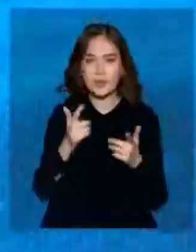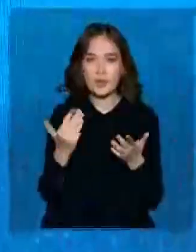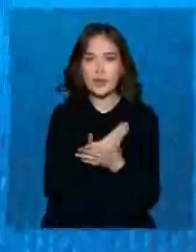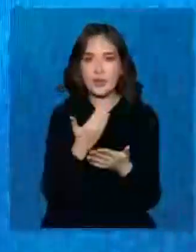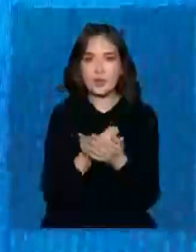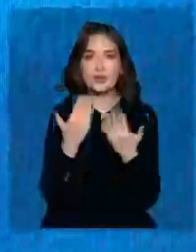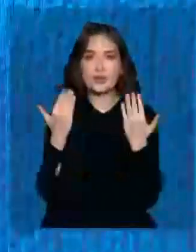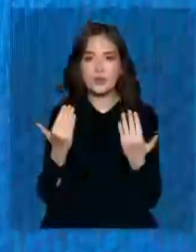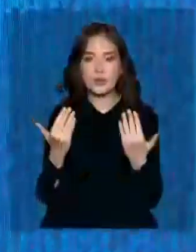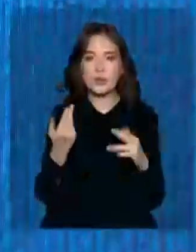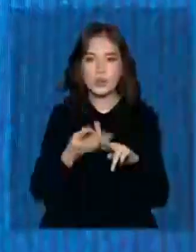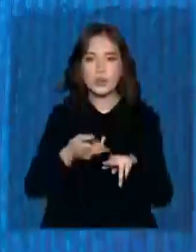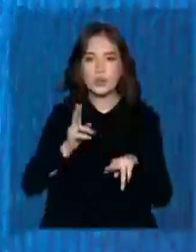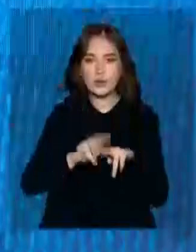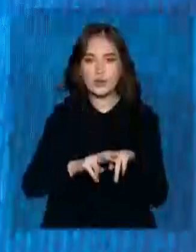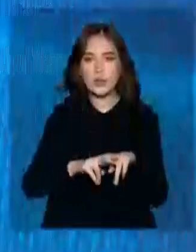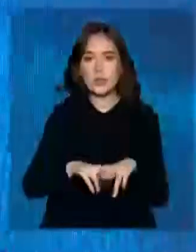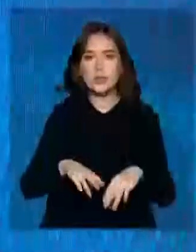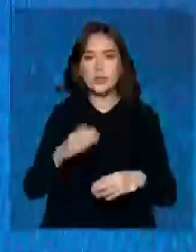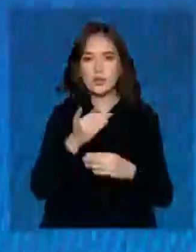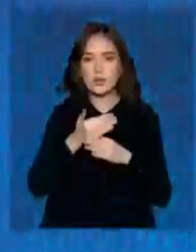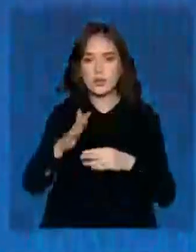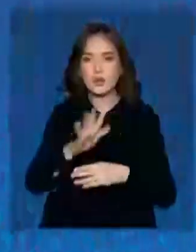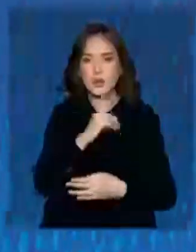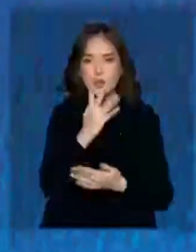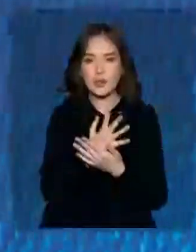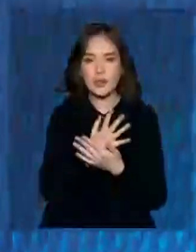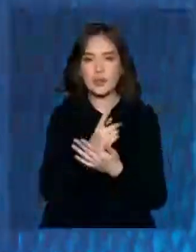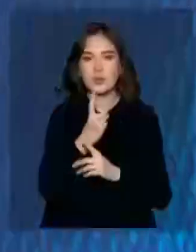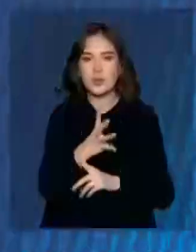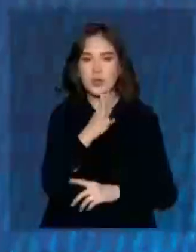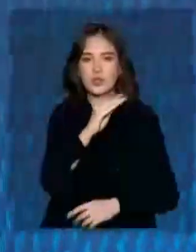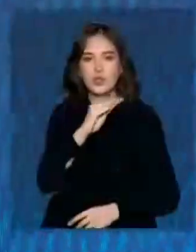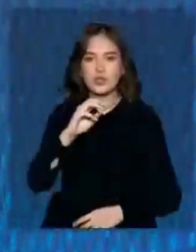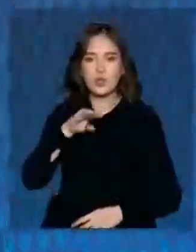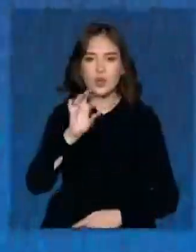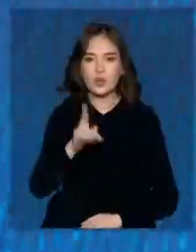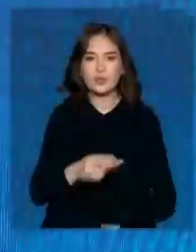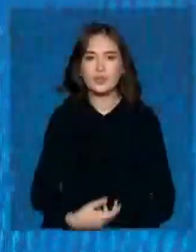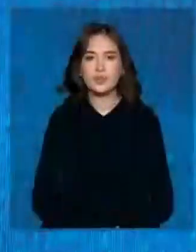Әрлегі бүгінге осы арнамыздан алыстамаңыз ағайын бірер, мен ұттан соң Джей Джей Тол.